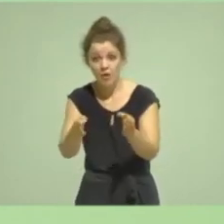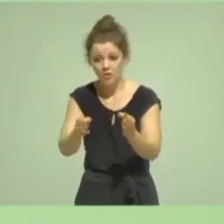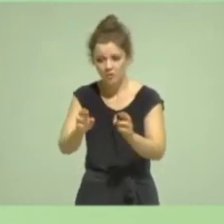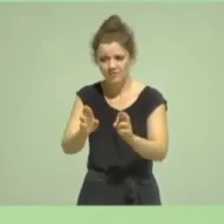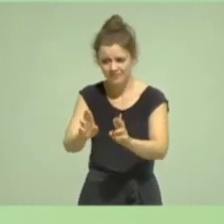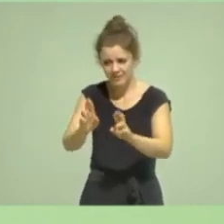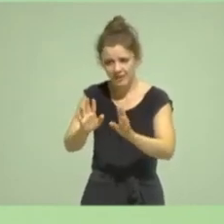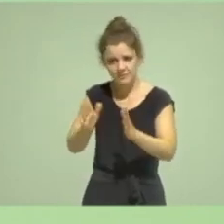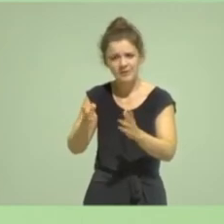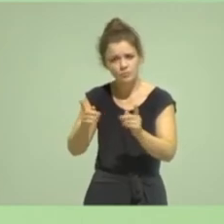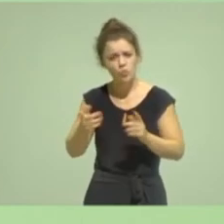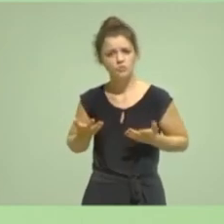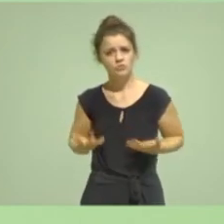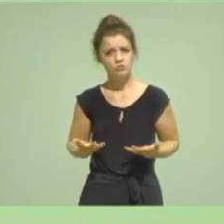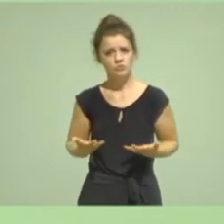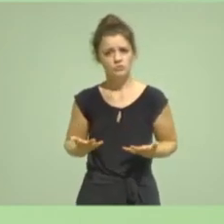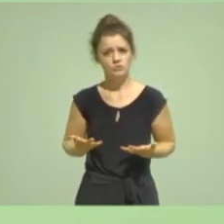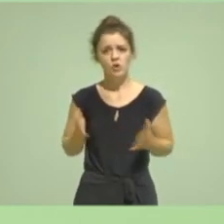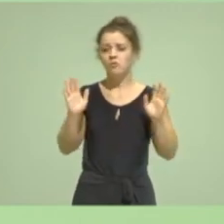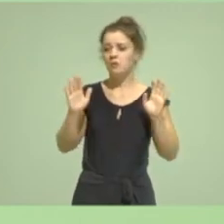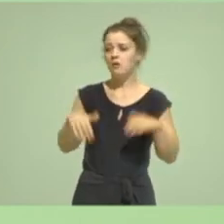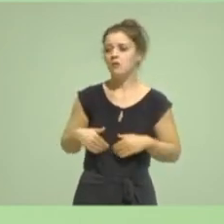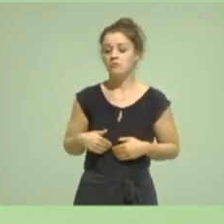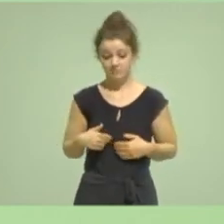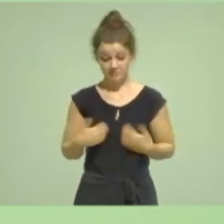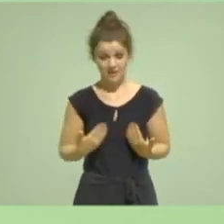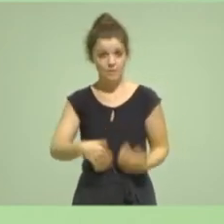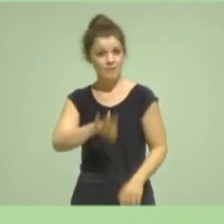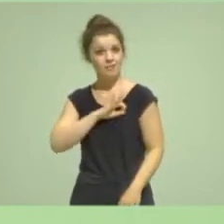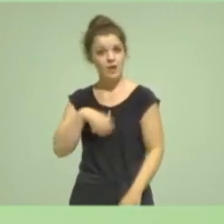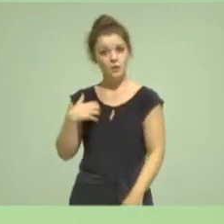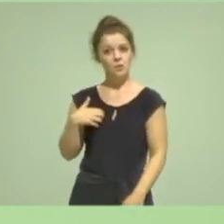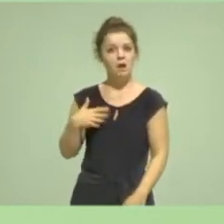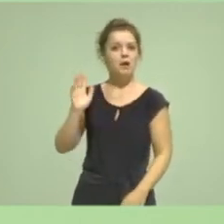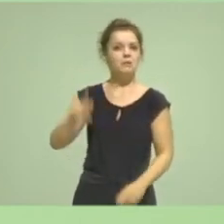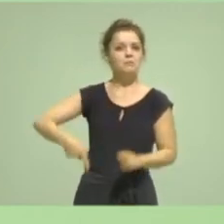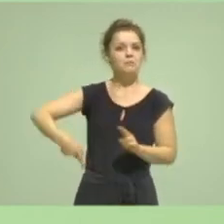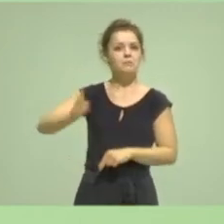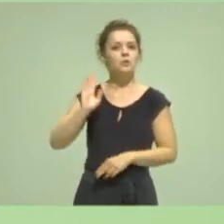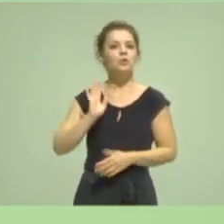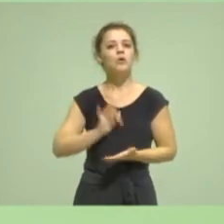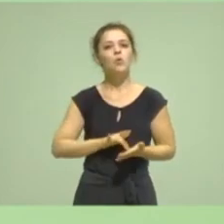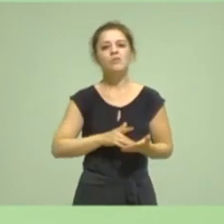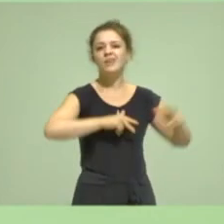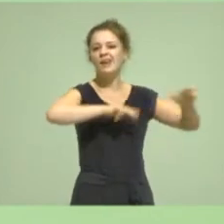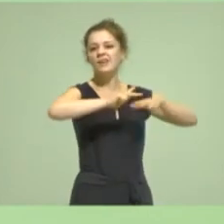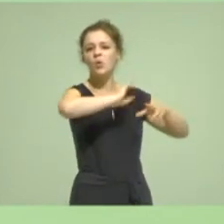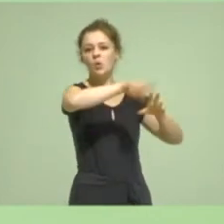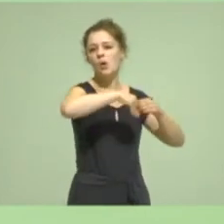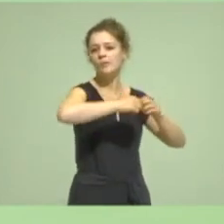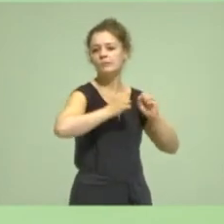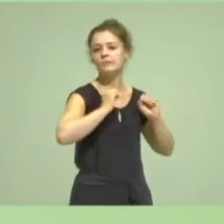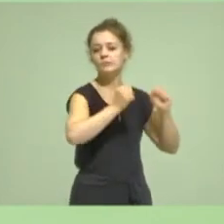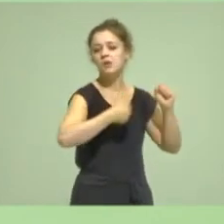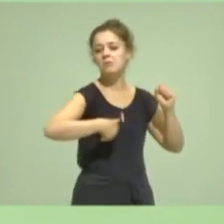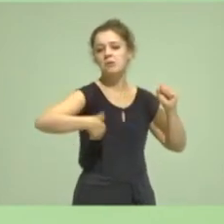diejenigen, die das nicht aufhören, nur weil sie in Regierungsverantwortung sind und weil sie zugegebenermaßen